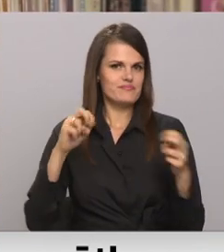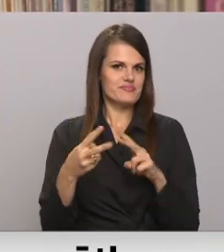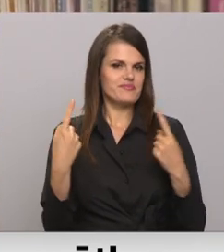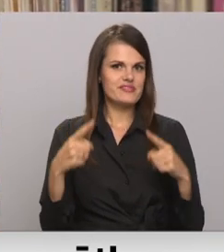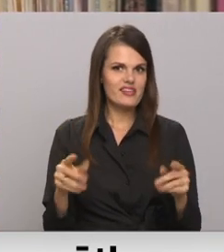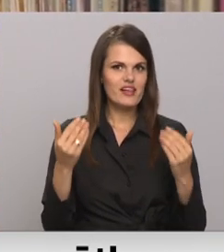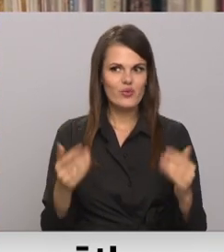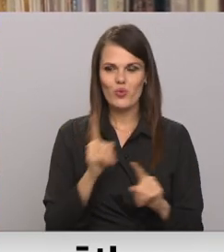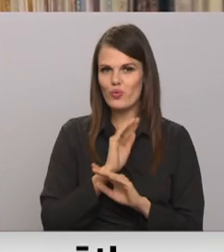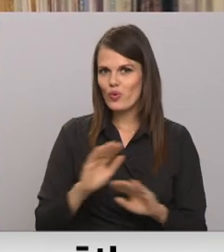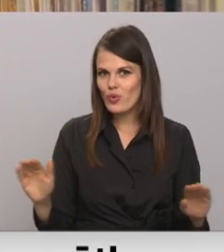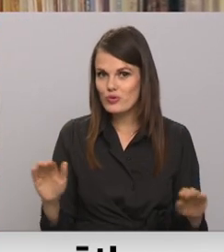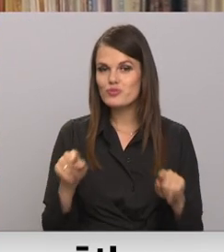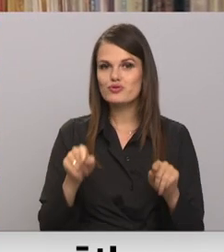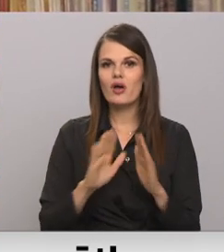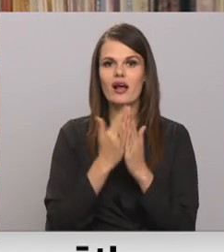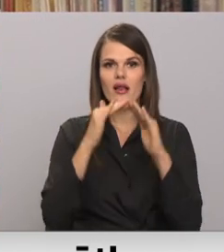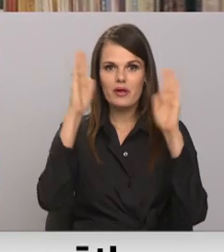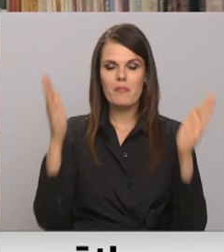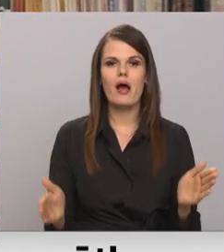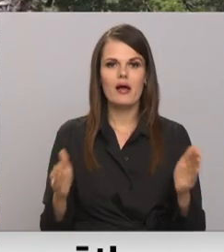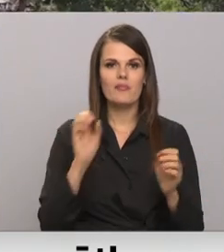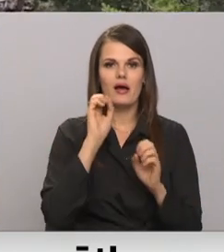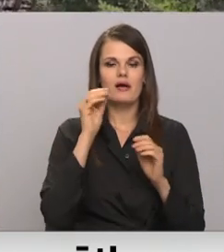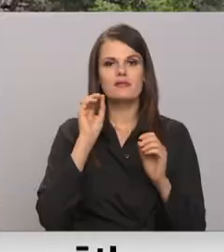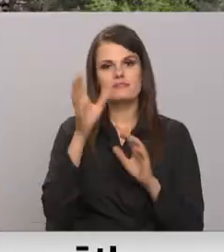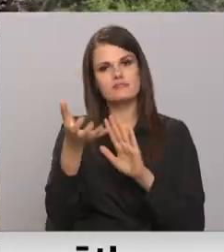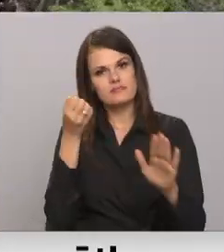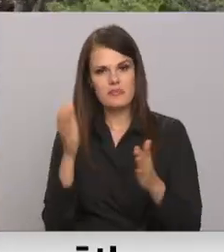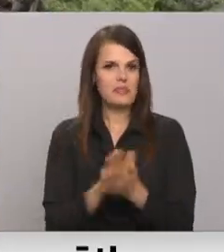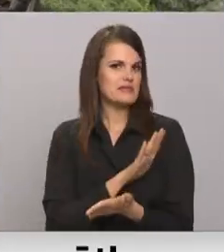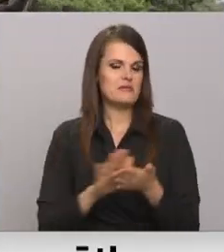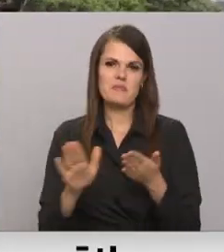Grāmatu pakumāta pakalpojums lasītājiem ir bez maksas. Dāca Siliņa, Artis Superet TV.